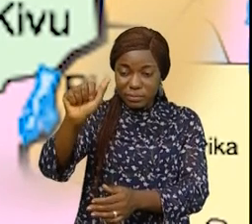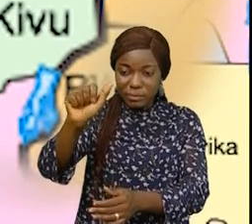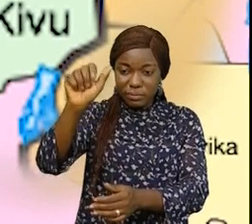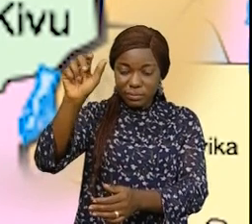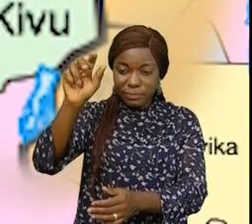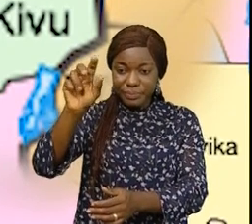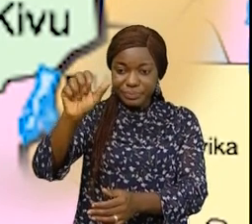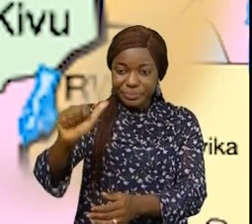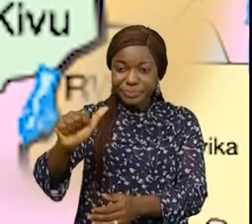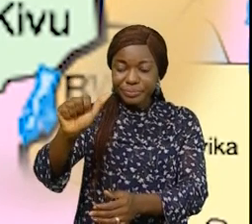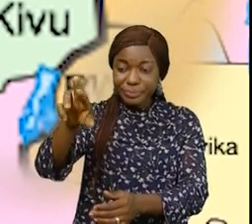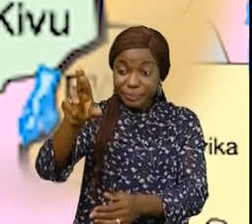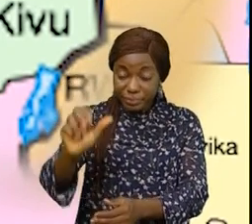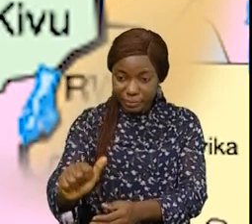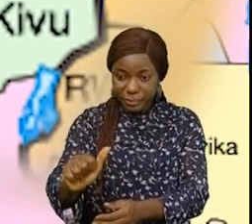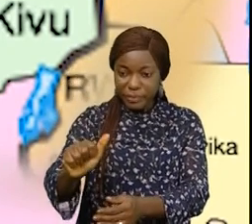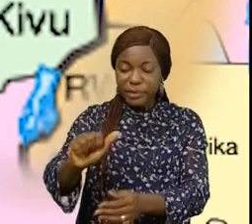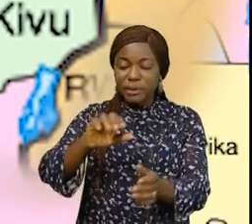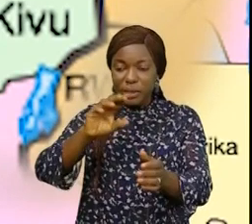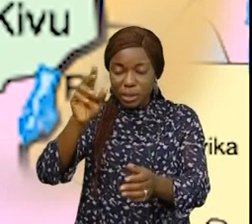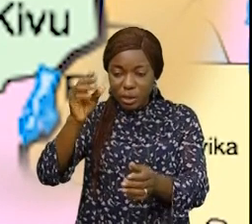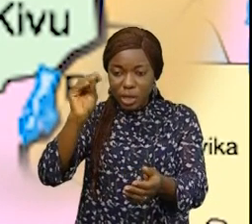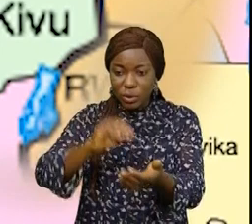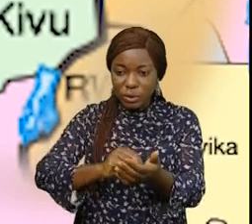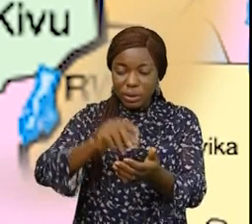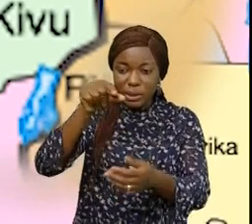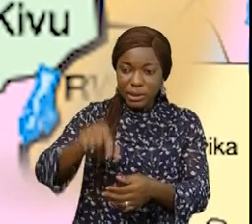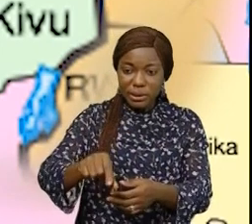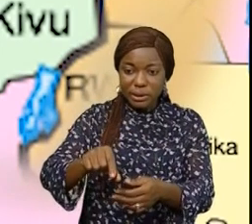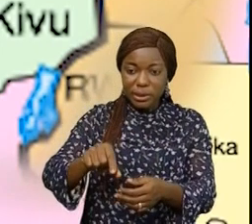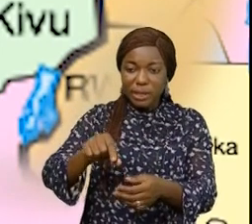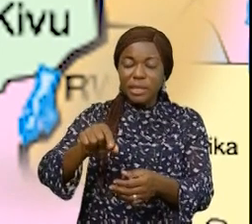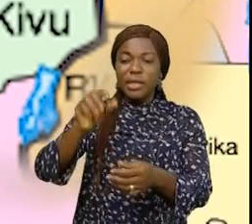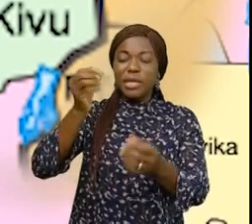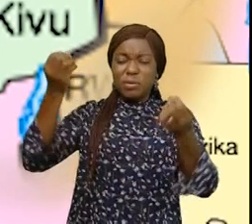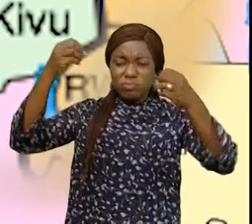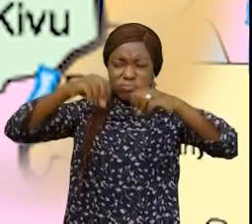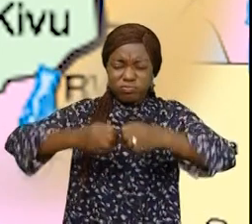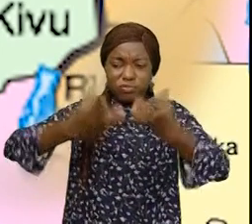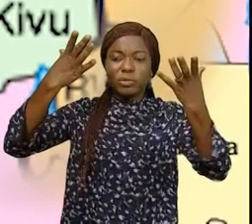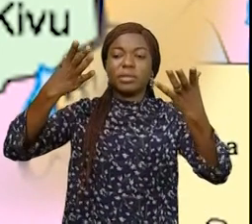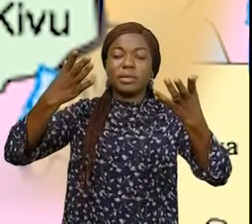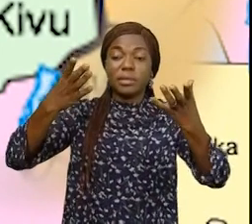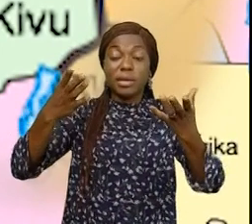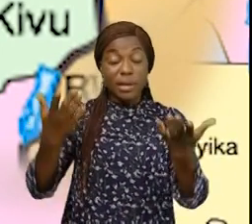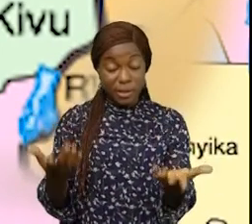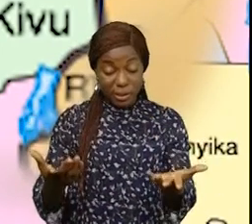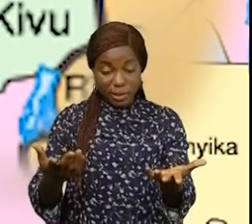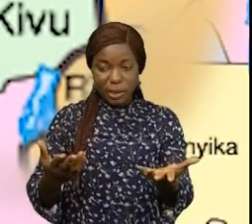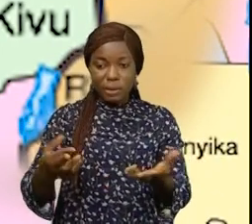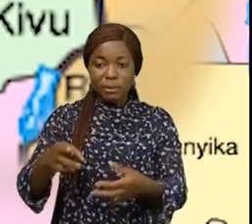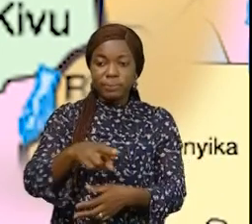Mikeno, Mapendo et le quartier Les Volcans. Ces zones seront